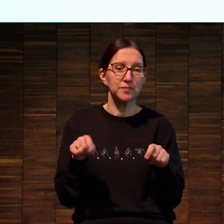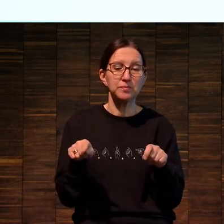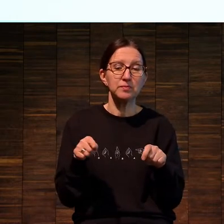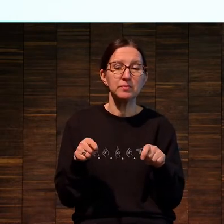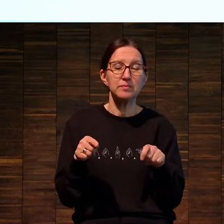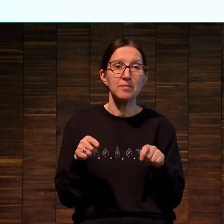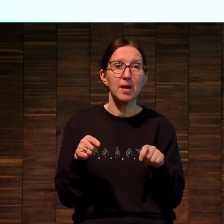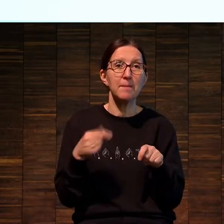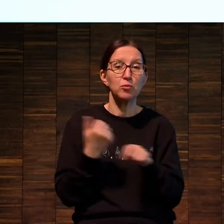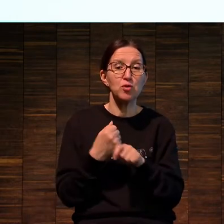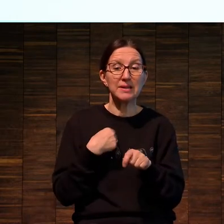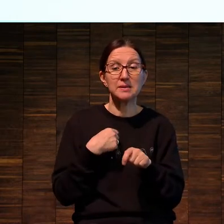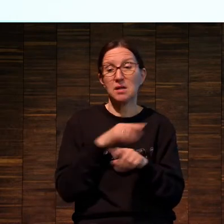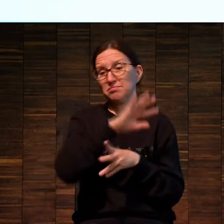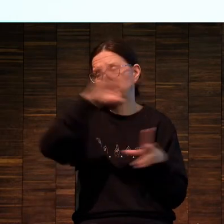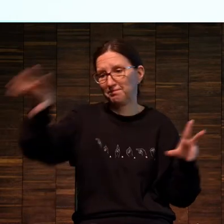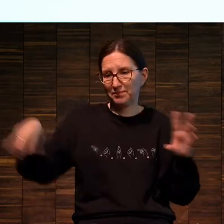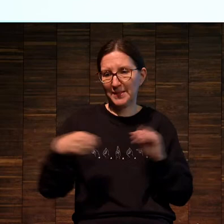Произведением является тираж.